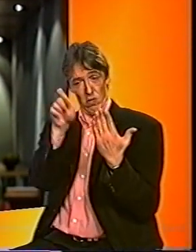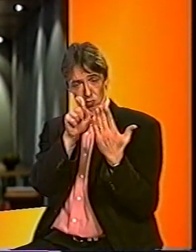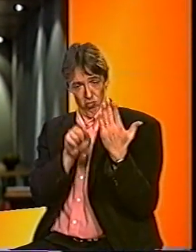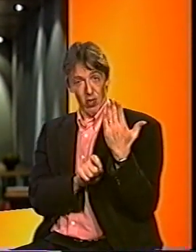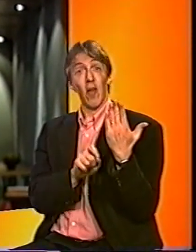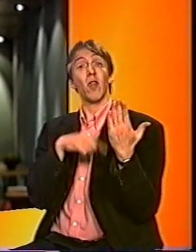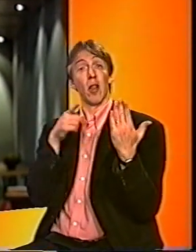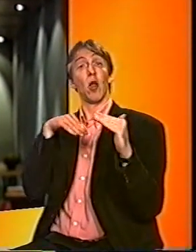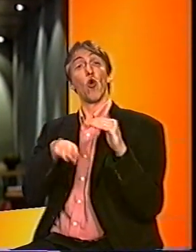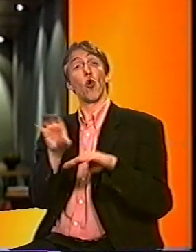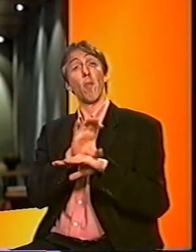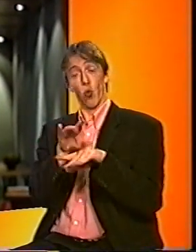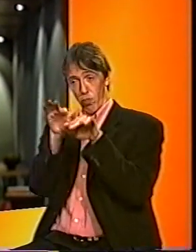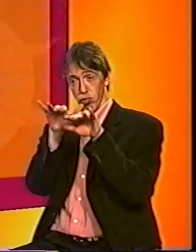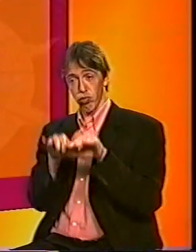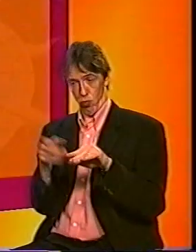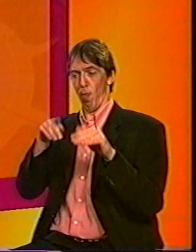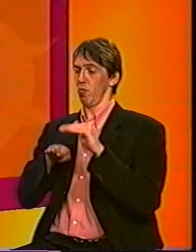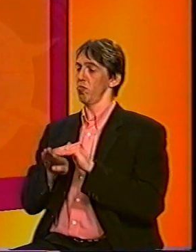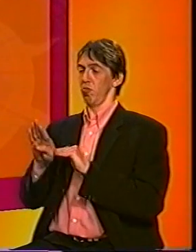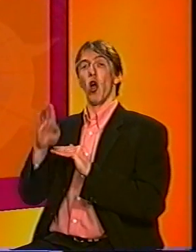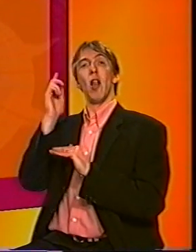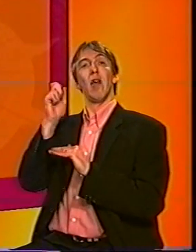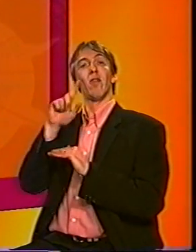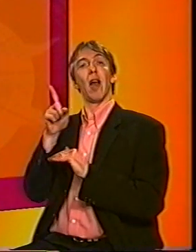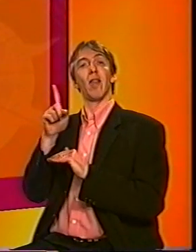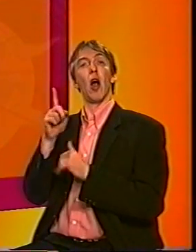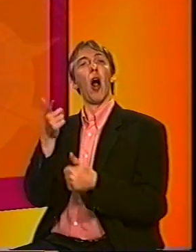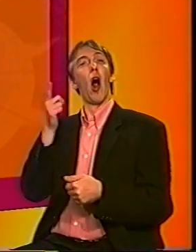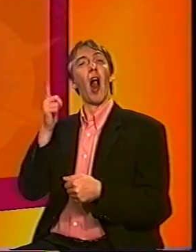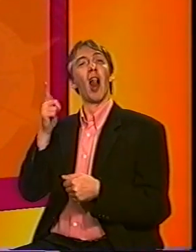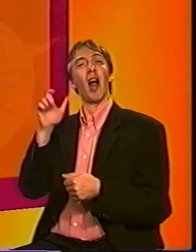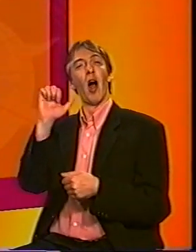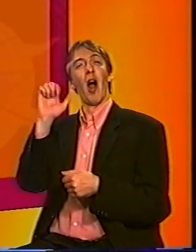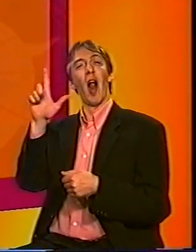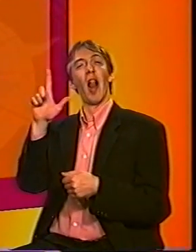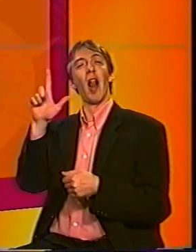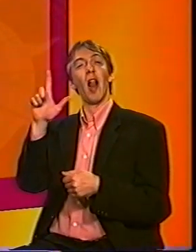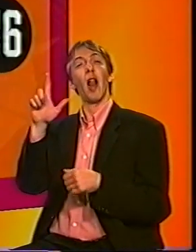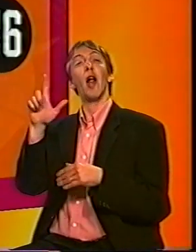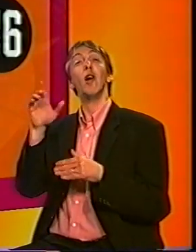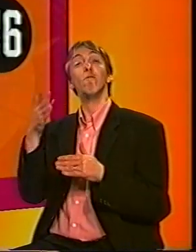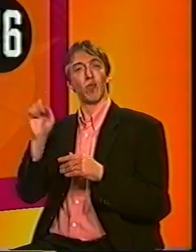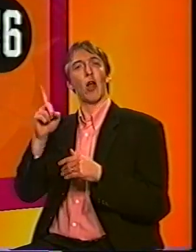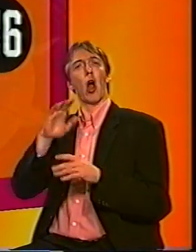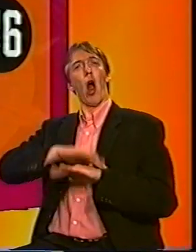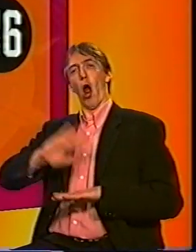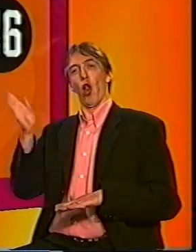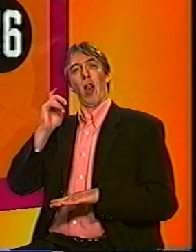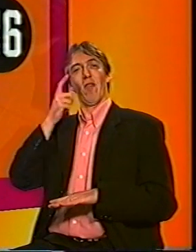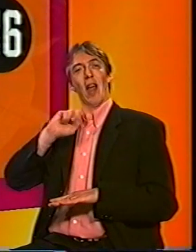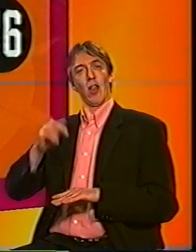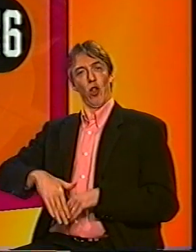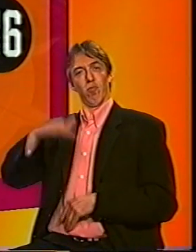vanzelf een leeftijd uit. Al een film voor alle leeftijden kiest de computer. MG6 betekent